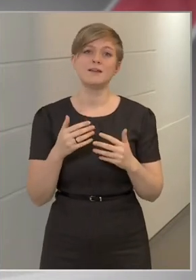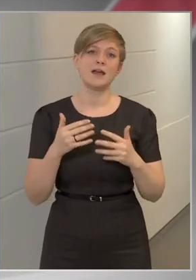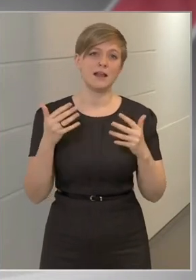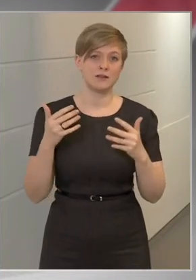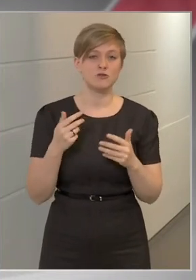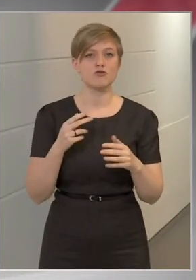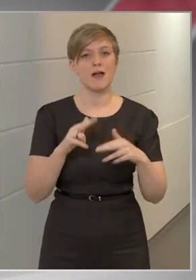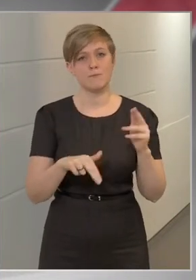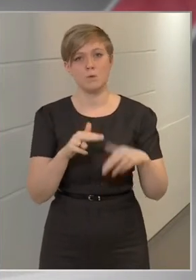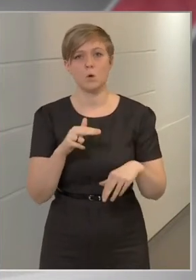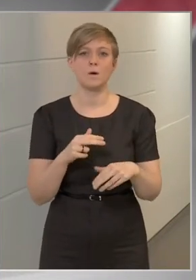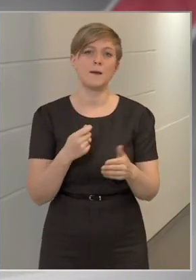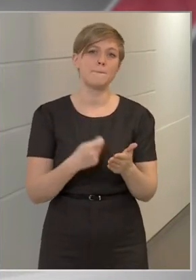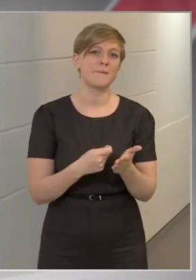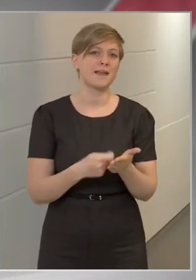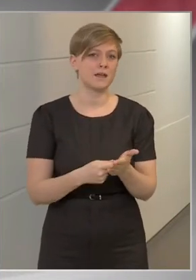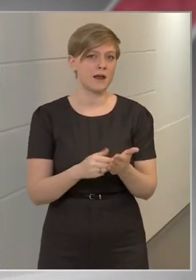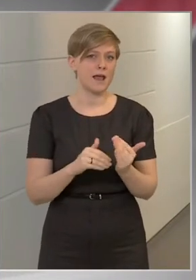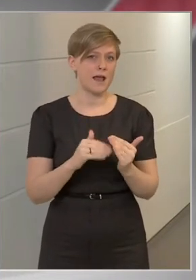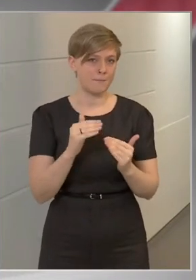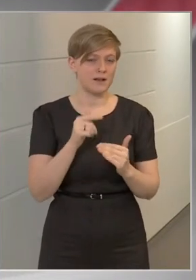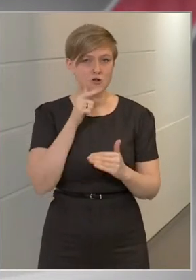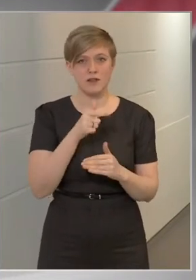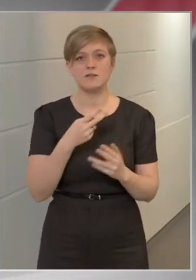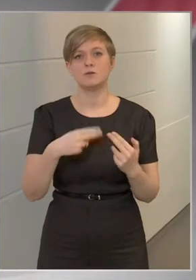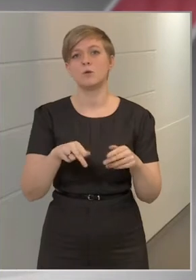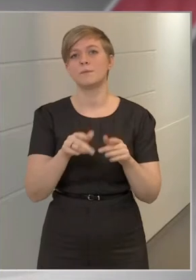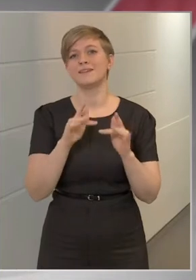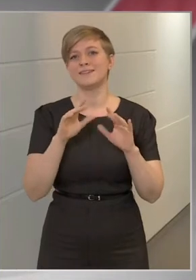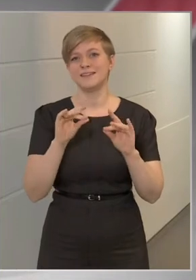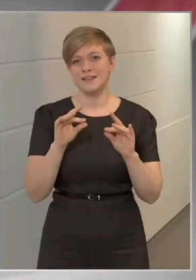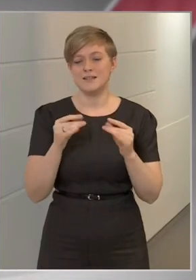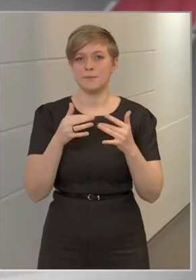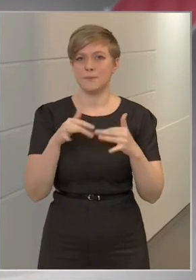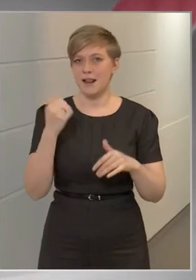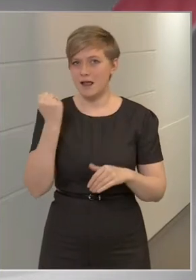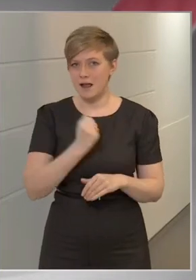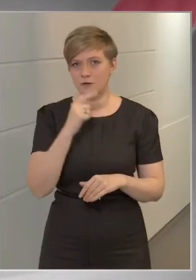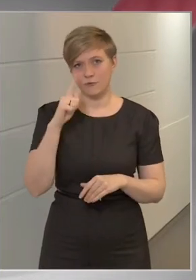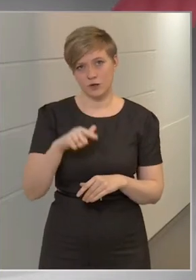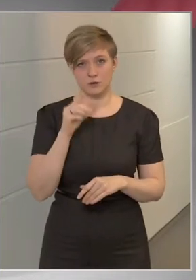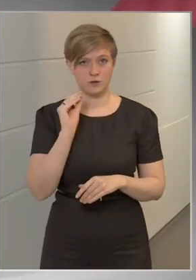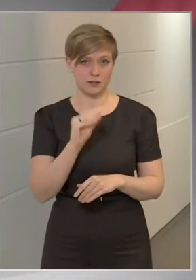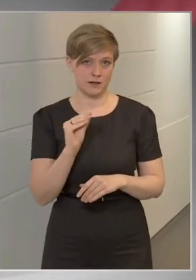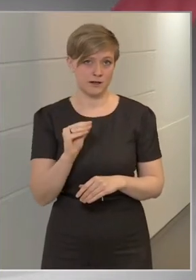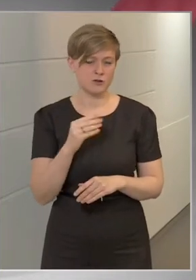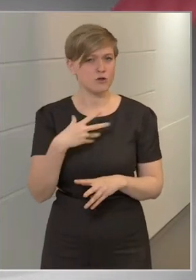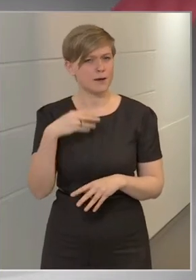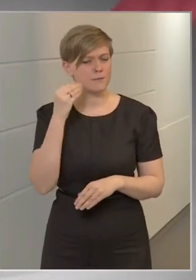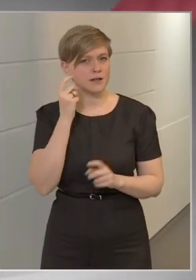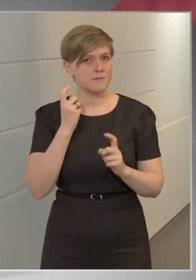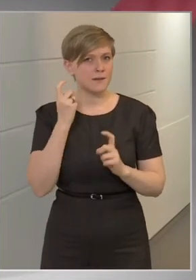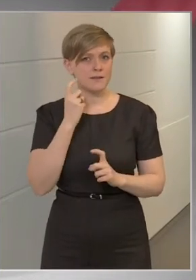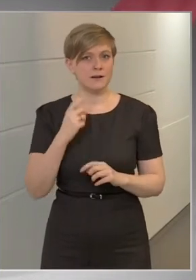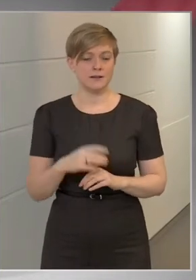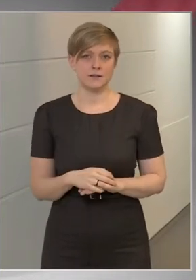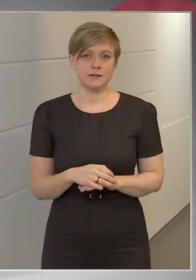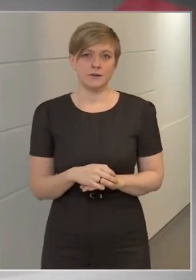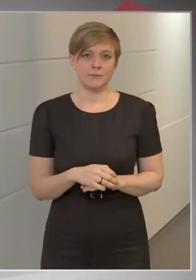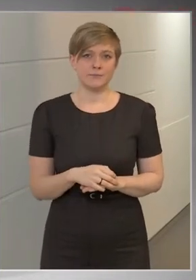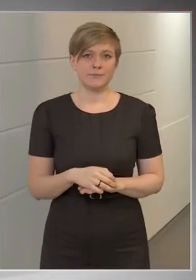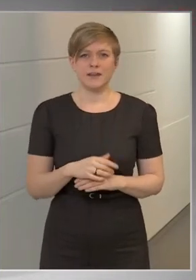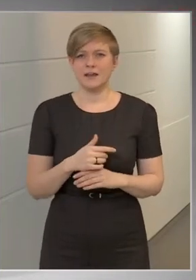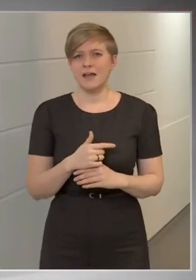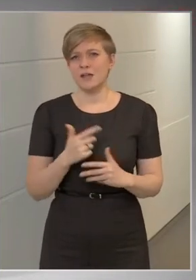ápolói véremelés lesz, akkor ez több 10 milliárd forintot jelent, és ha emlékezetem szerint 70